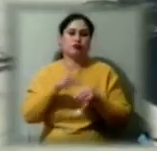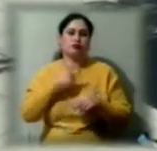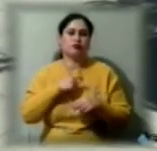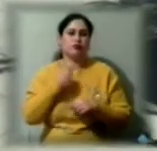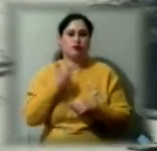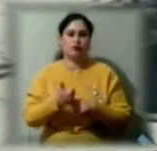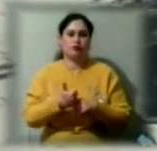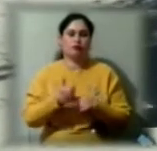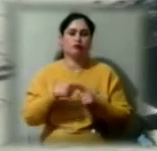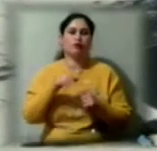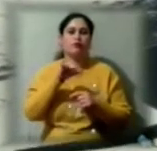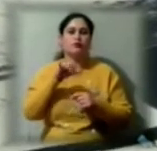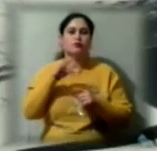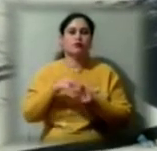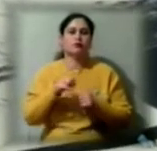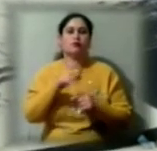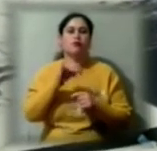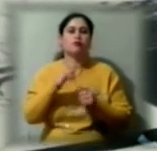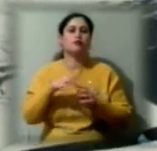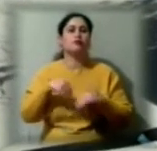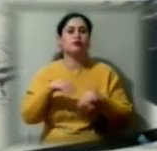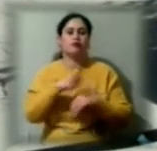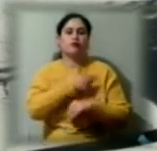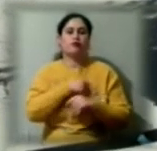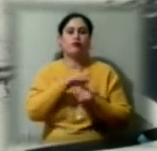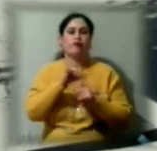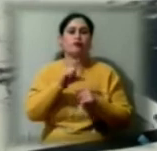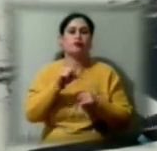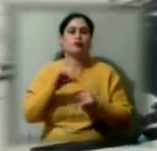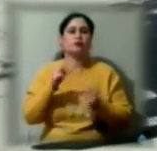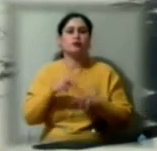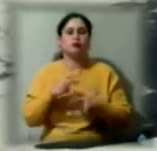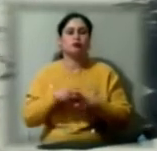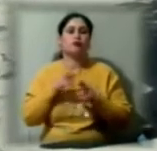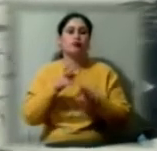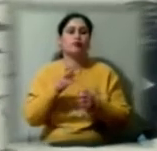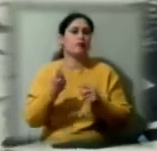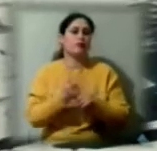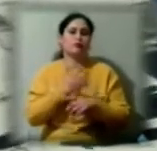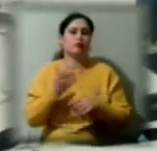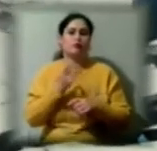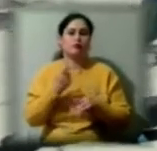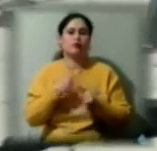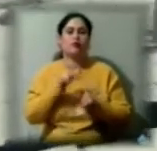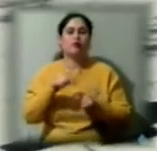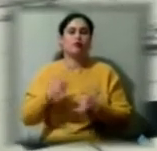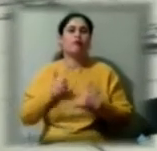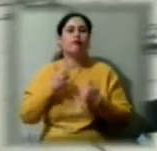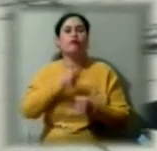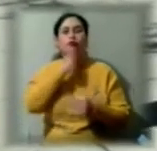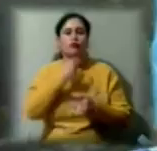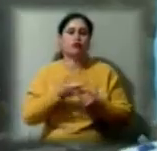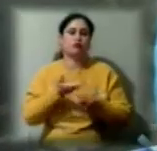пацієнтів додому сімейні лікарі з вузькоспеціалізованими виїздять не вперше. Людям поважного віку складно дістатися